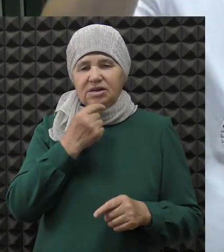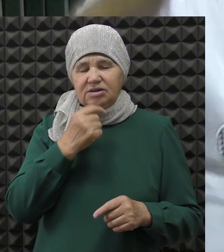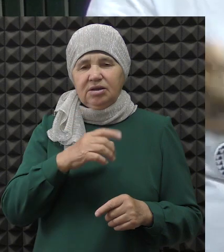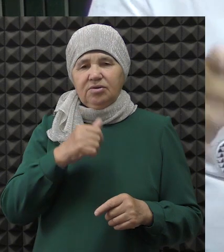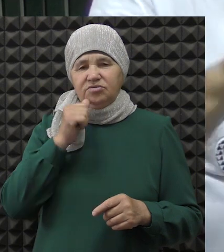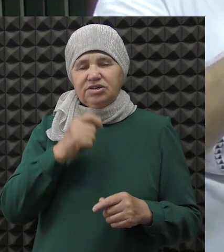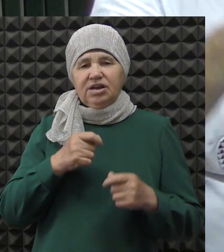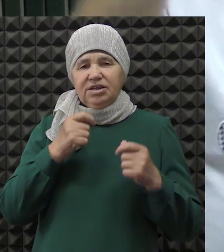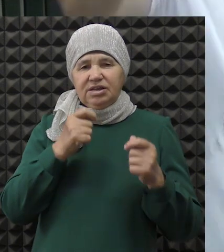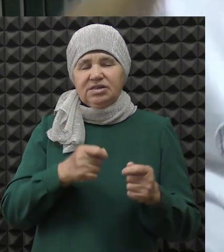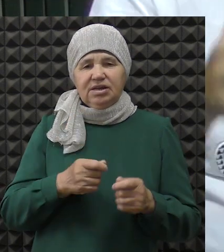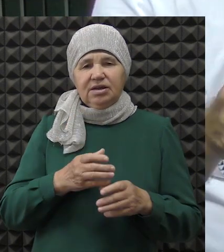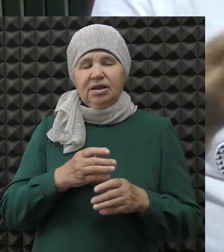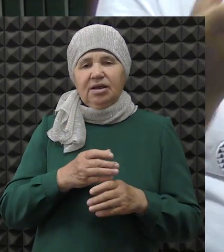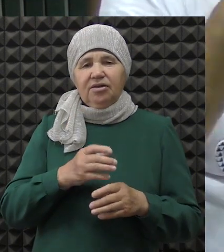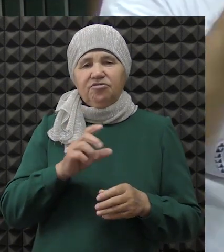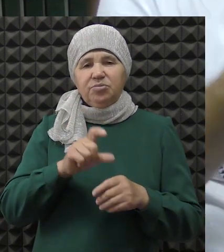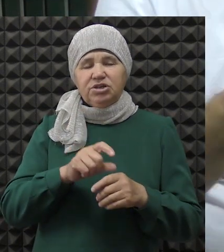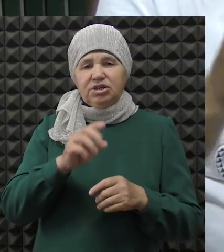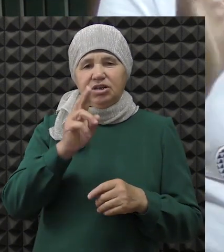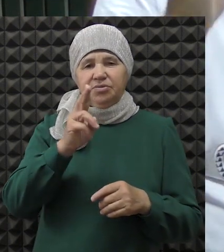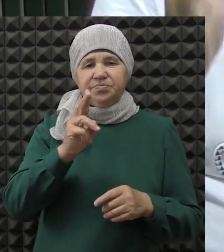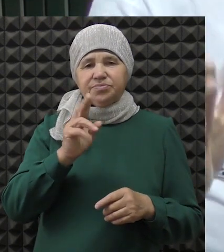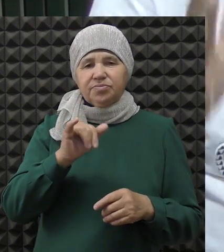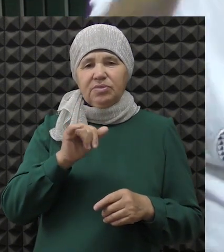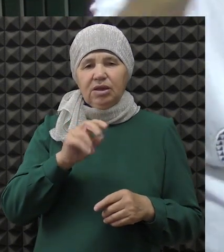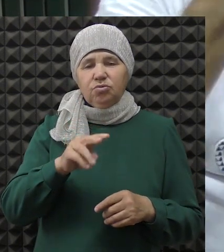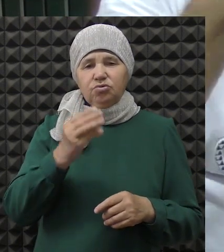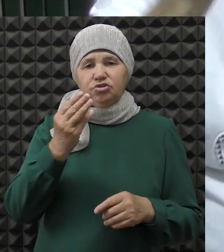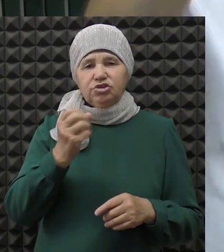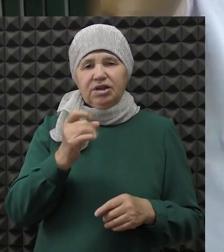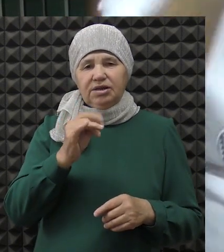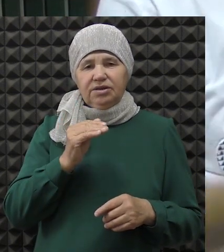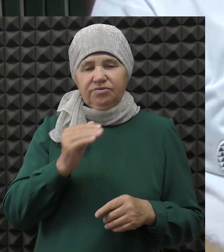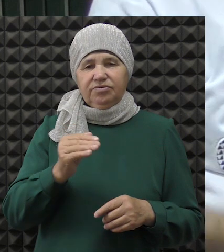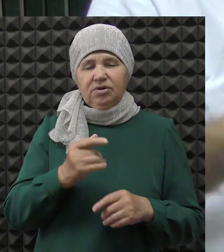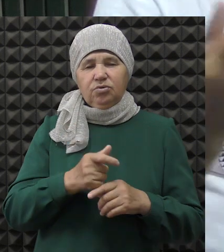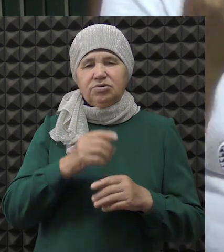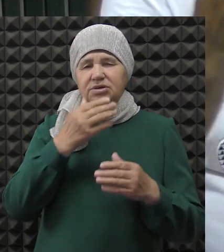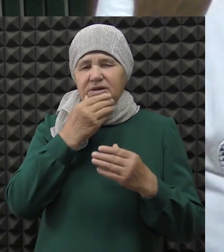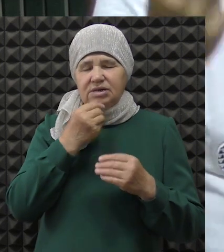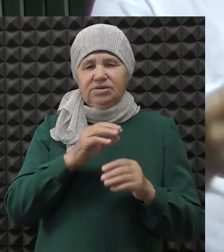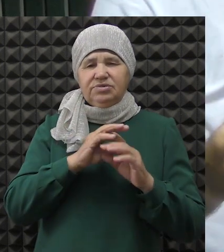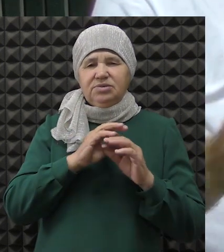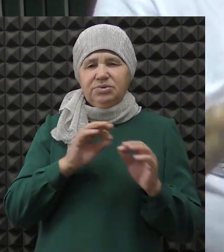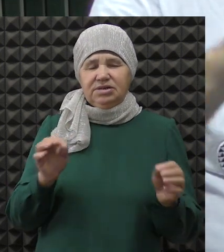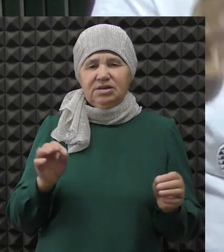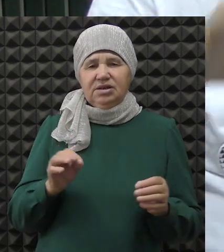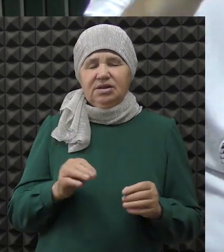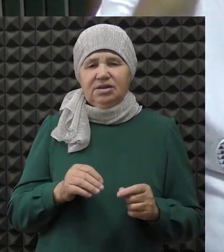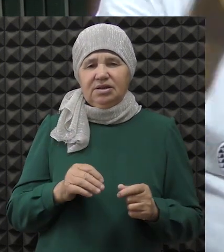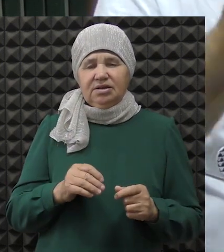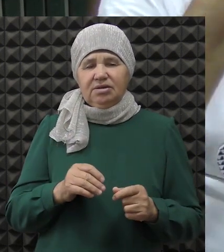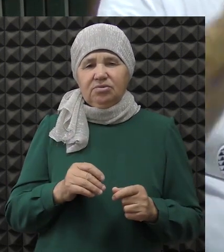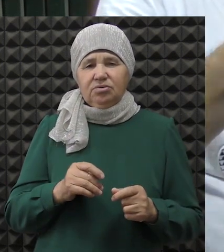вчера ездили там по искусству, какой шарик, очень красивый такой. Мащет красивый. Прям потрясающе вообще